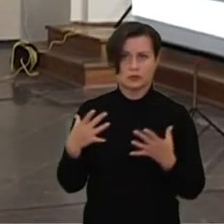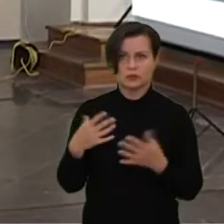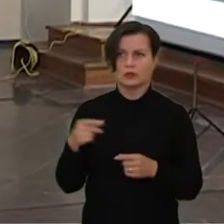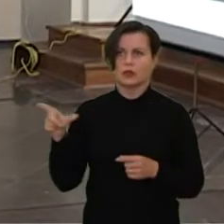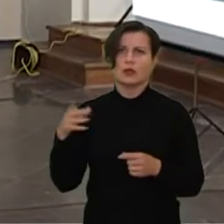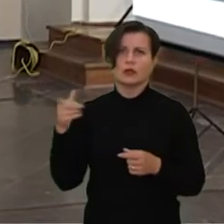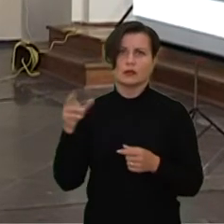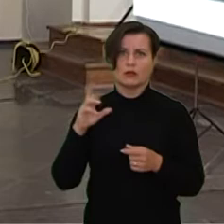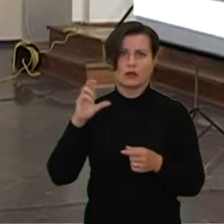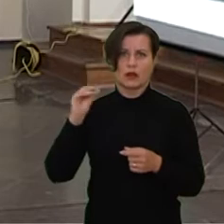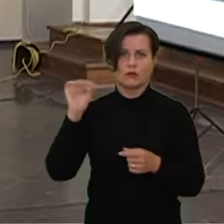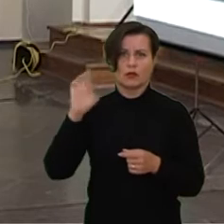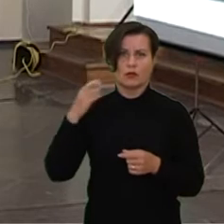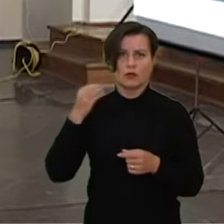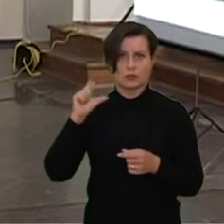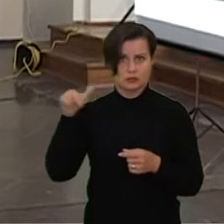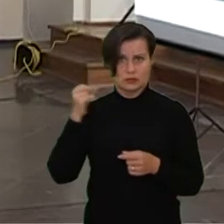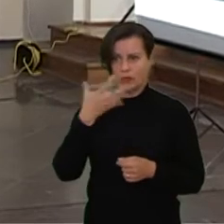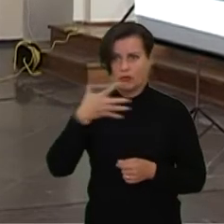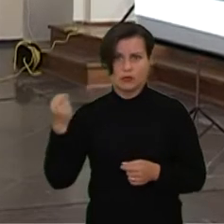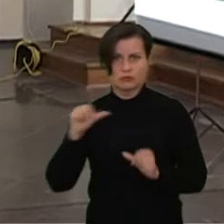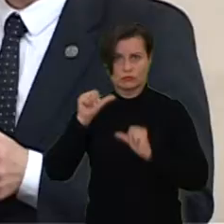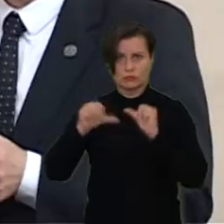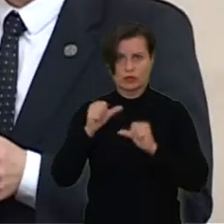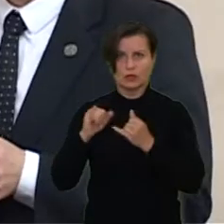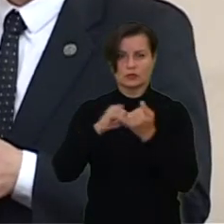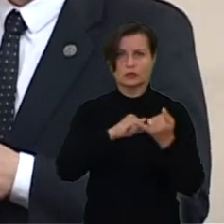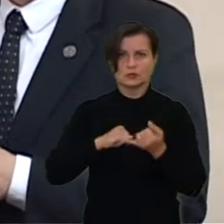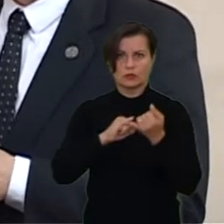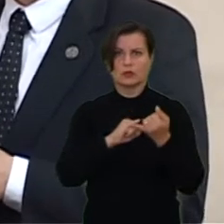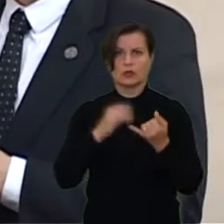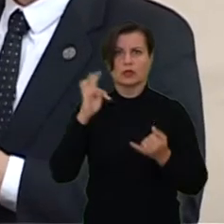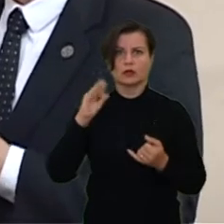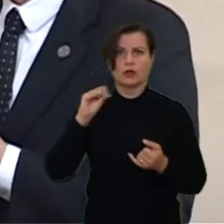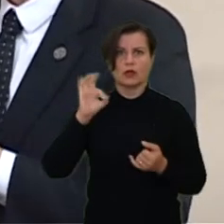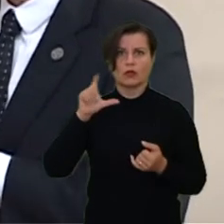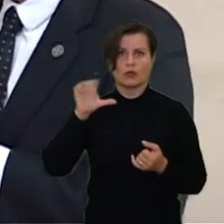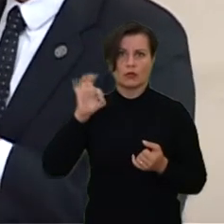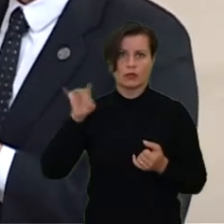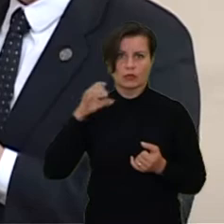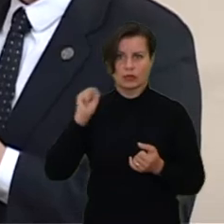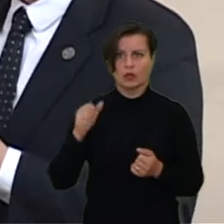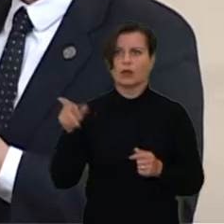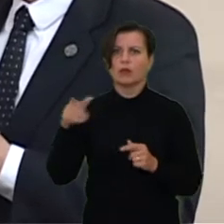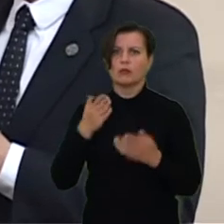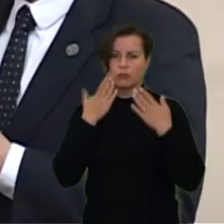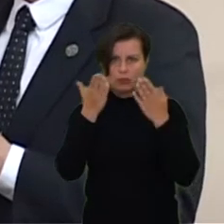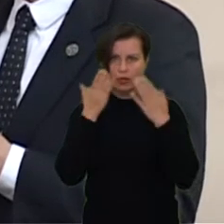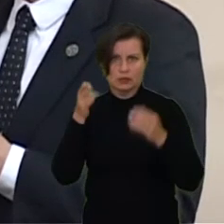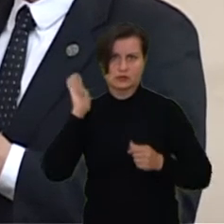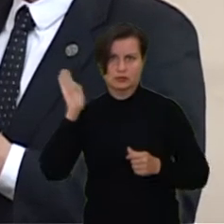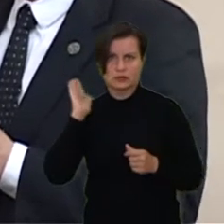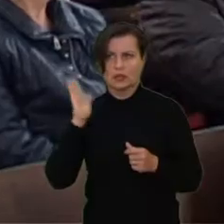renginys, reformacijai 500 metų, istorijos ir teologijos spėtsakais Lietuvoje, paskaitą skaitę